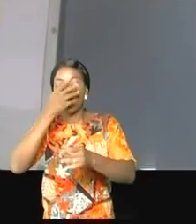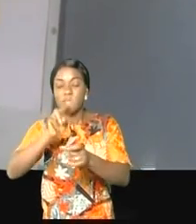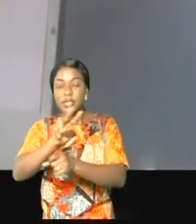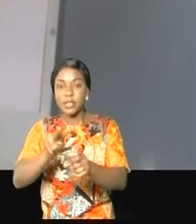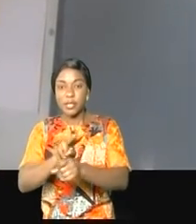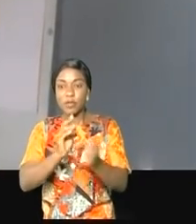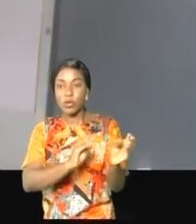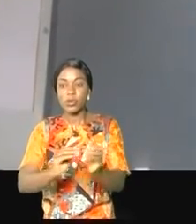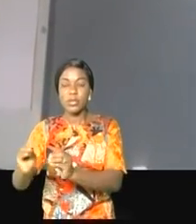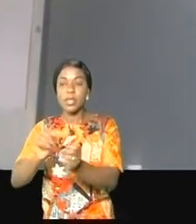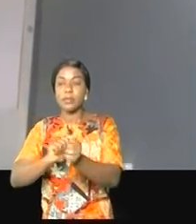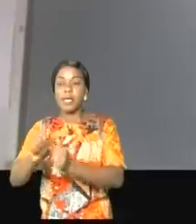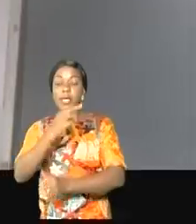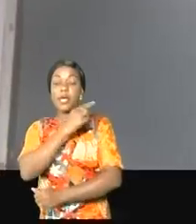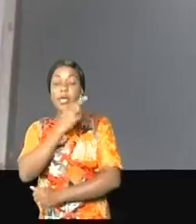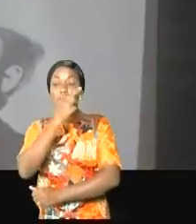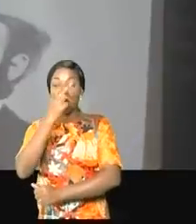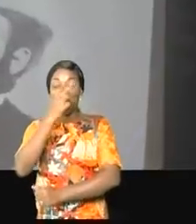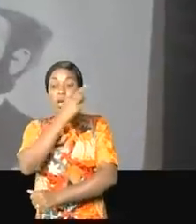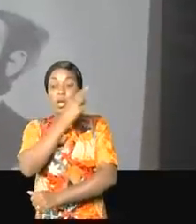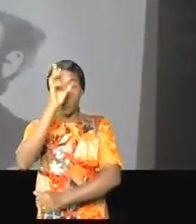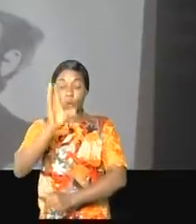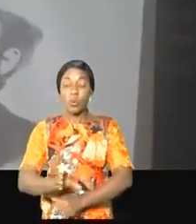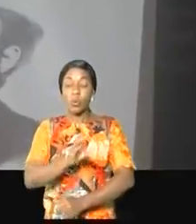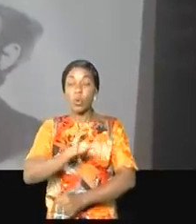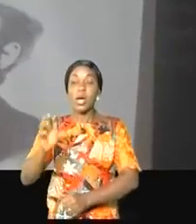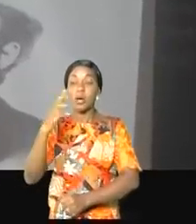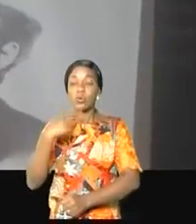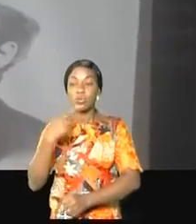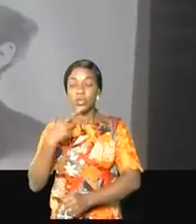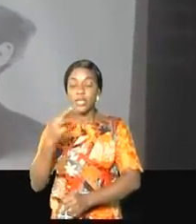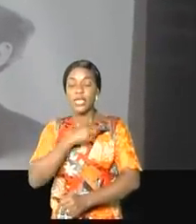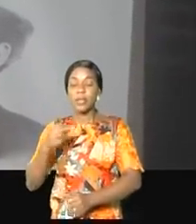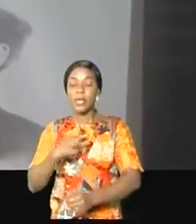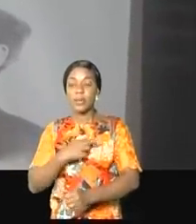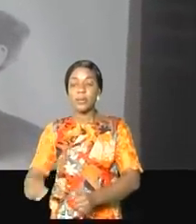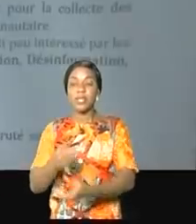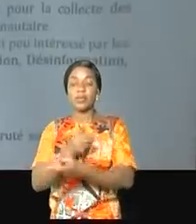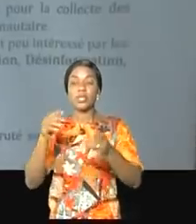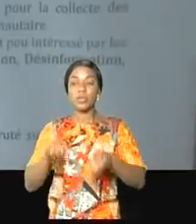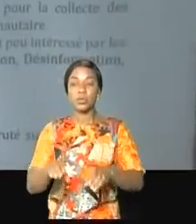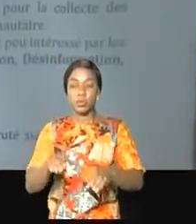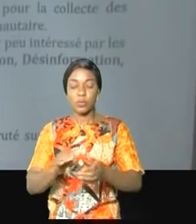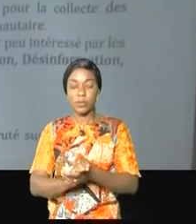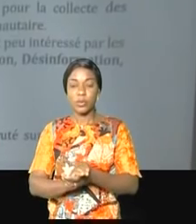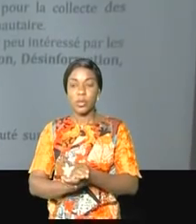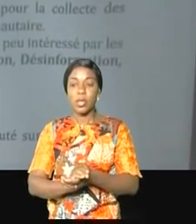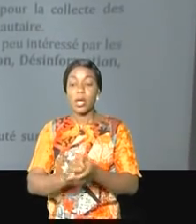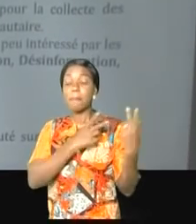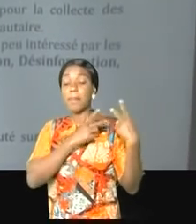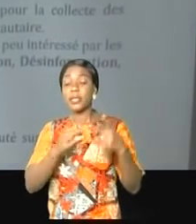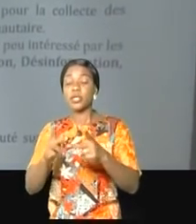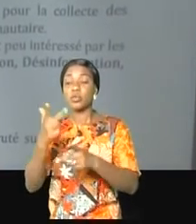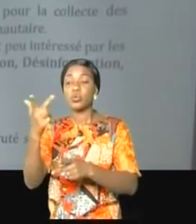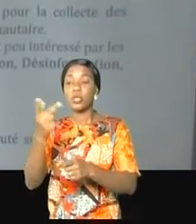organisée par la Croix-Rouge de la République démocratique du Congo. Durant trois jours, soit du 4 au 6 février